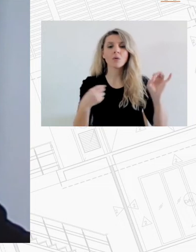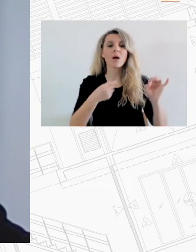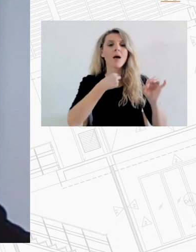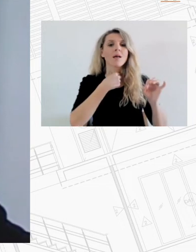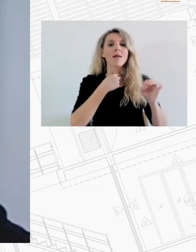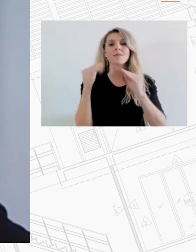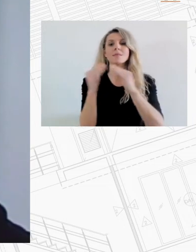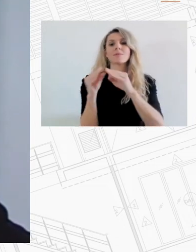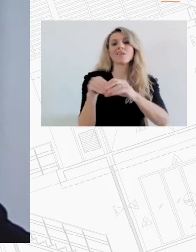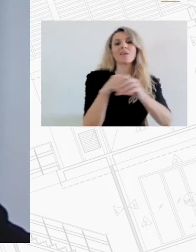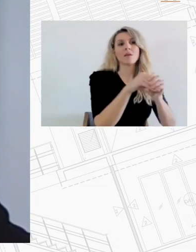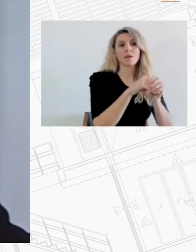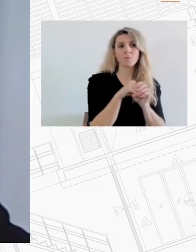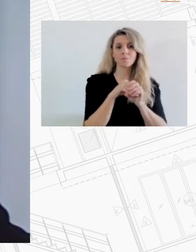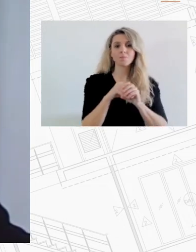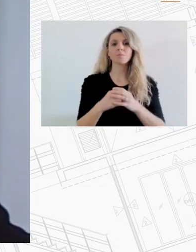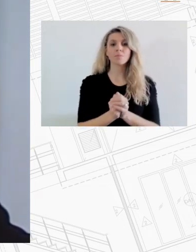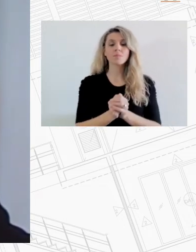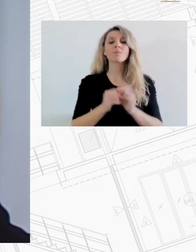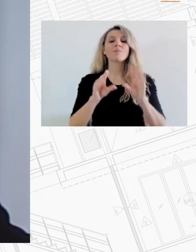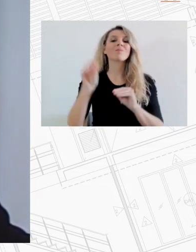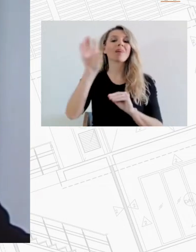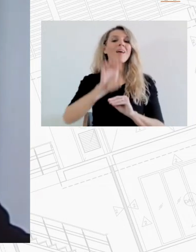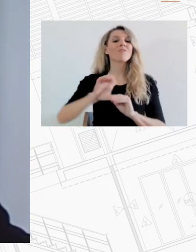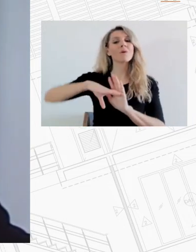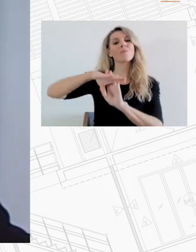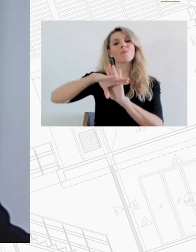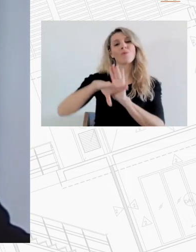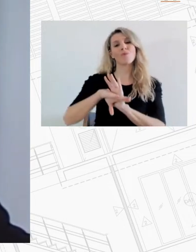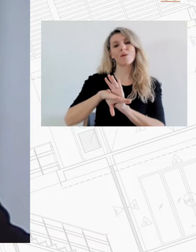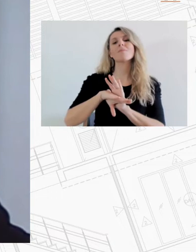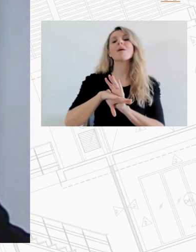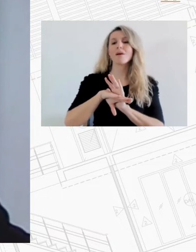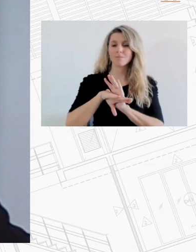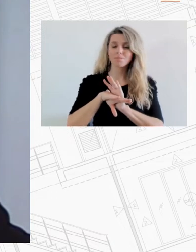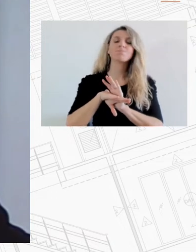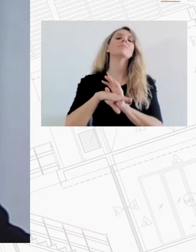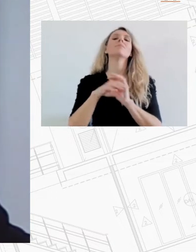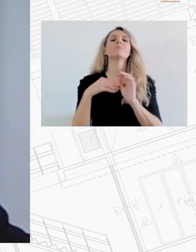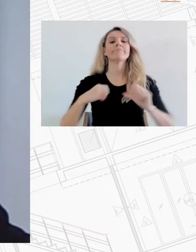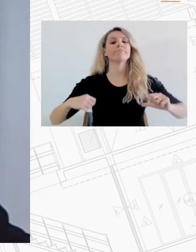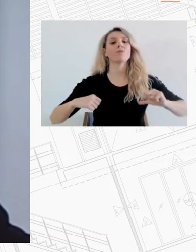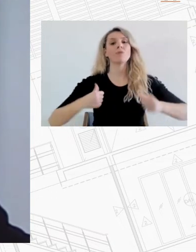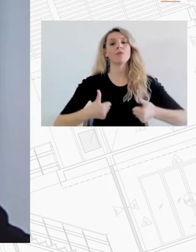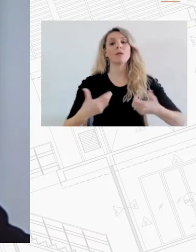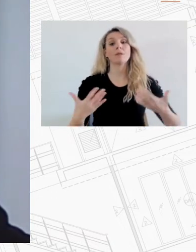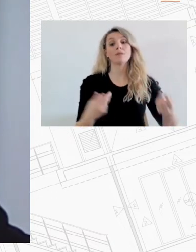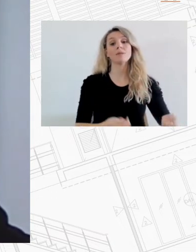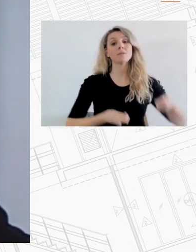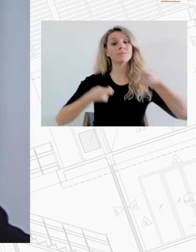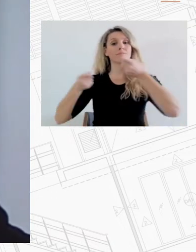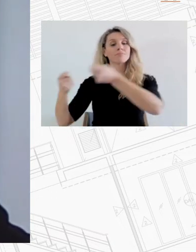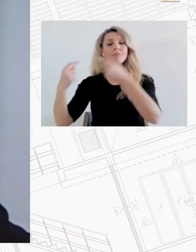πληθυσμού στο πλαίσιο ενός ευρωπαϊκού προγράμματος πήρε την πρωτοβουλία και ανέφησε στο Αριστοτέλειο Πανεπιστήμιο